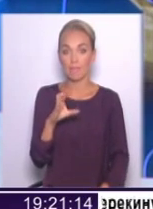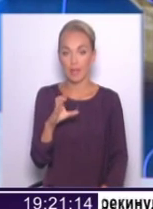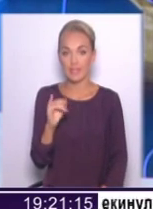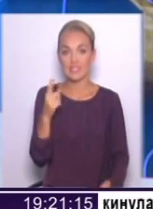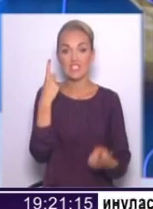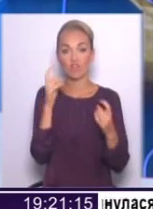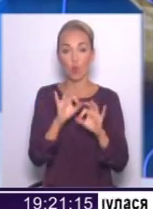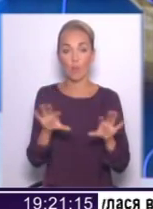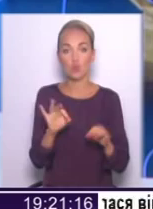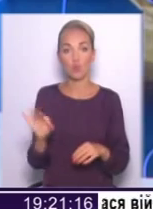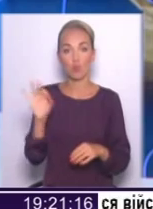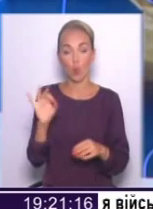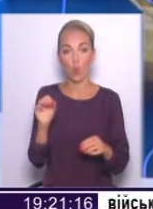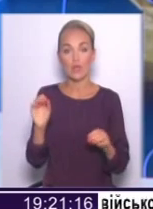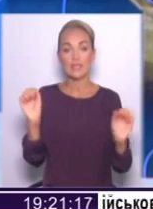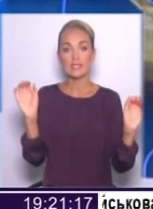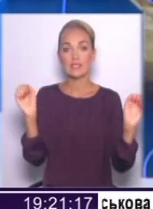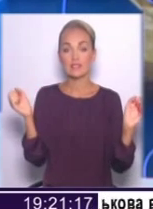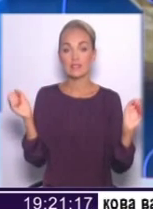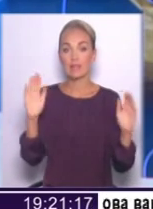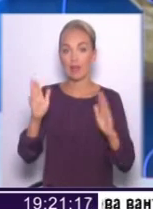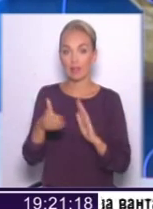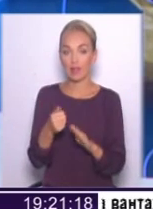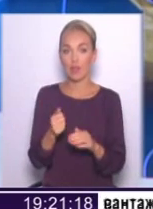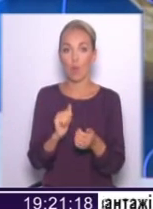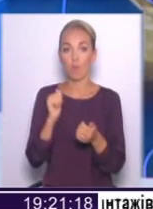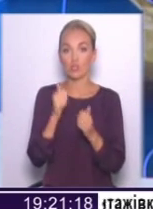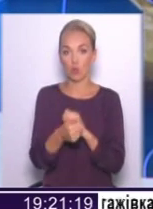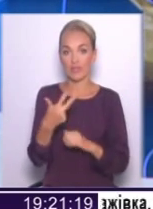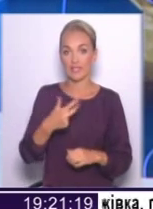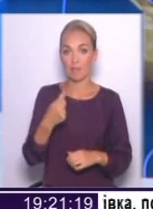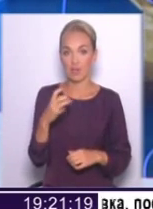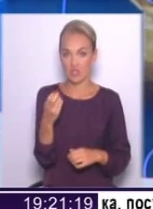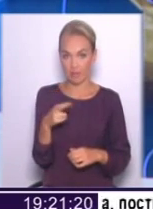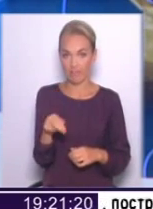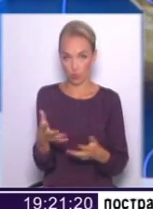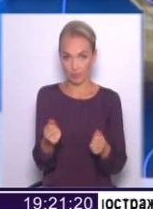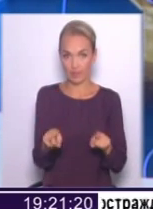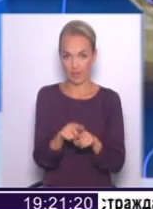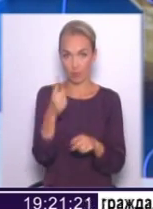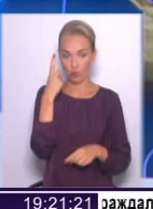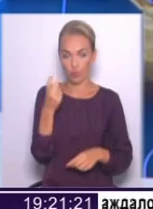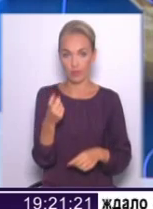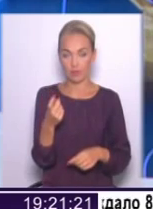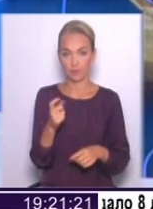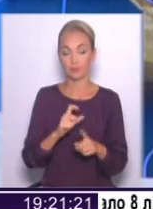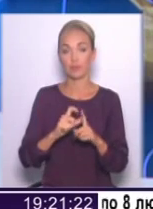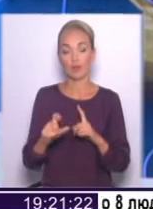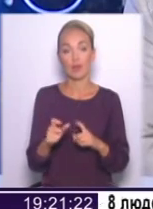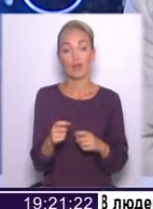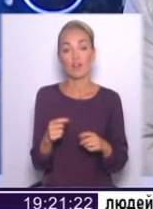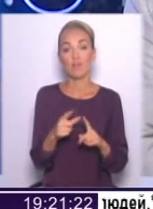інформацією про скликання позачергового на 31 серпня. Ви отримували таке повідомлення, так? Це, в принципі,